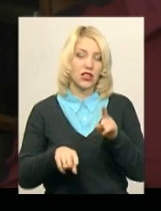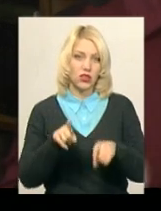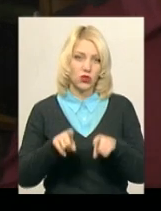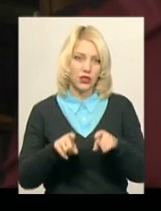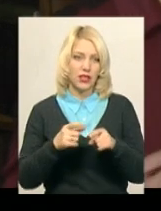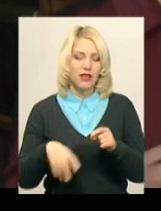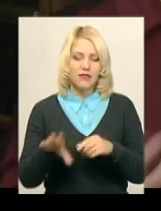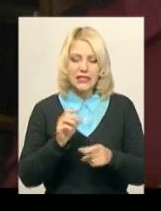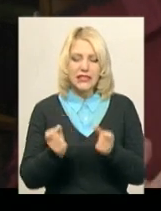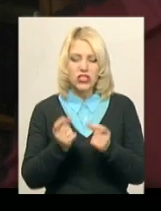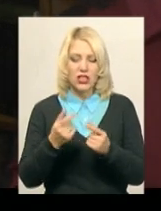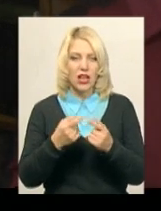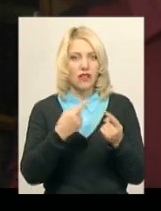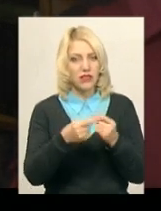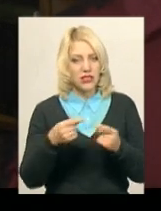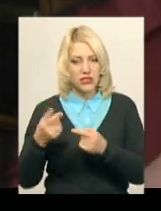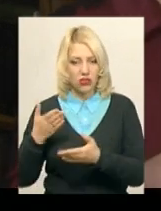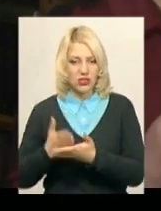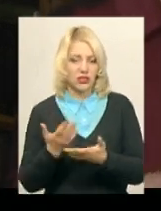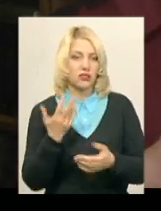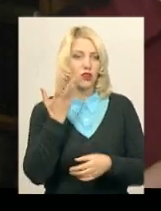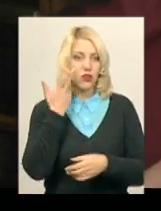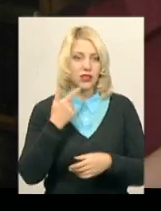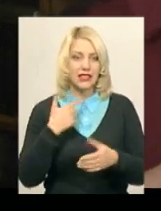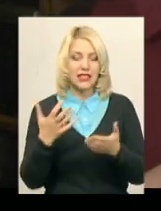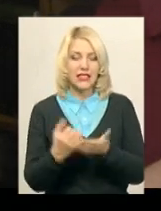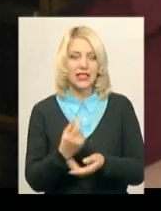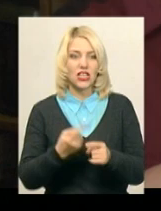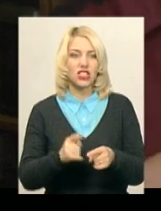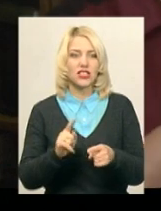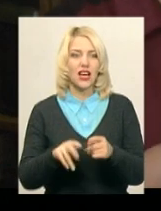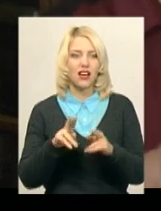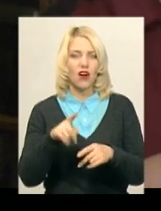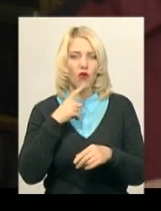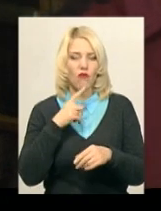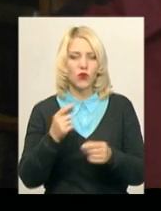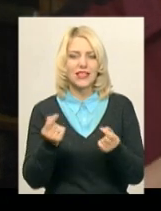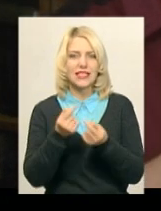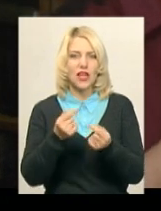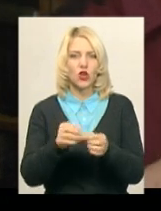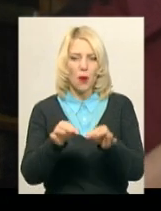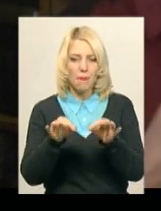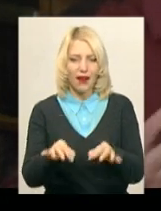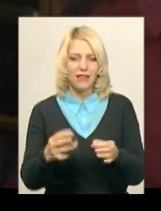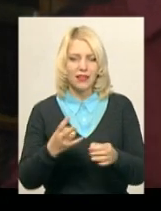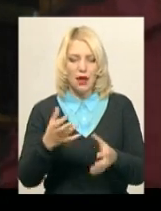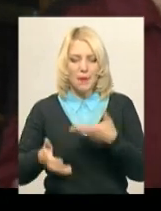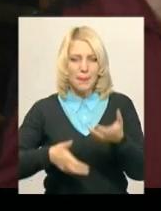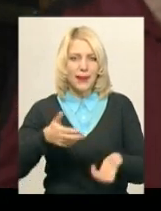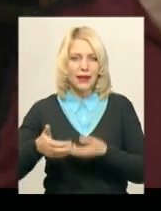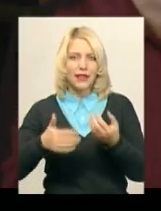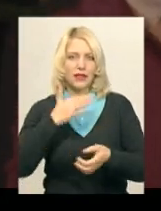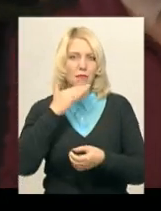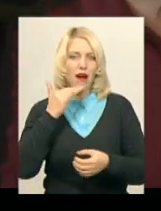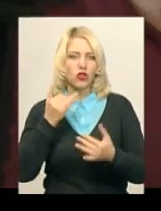всі джерела, вони трохи відрізняються. Тобто поки знайдеш те, як кажуть, зерно правди, то треба перерити дуже багато